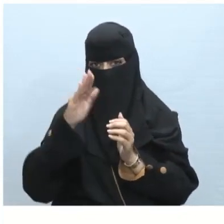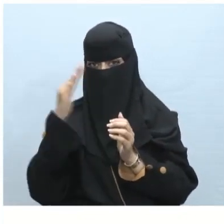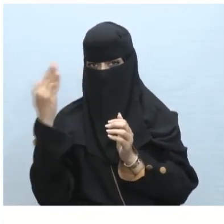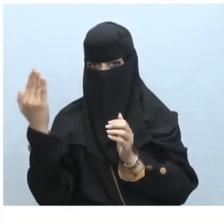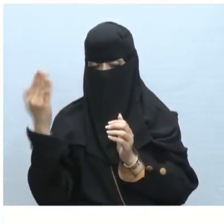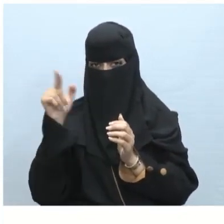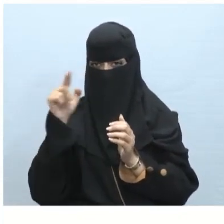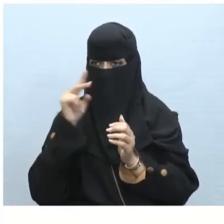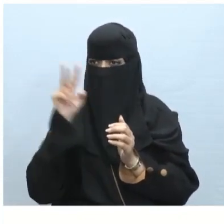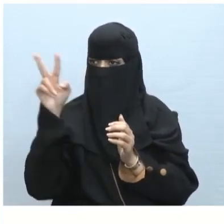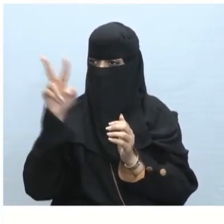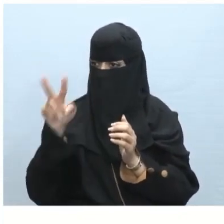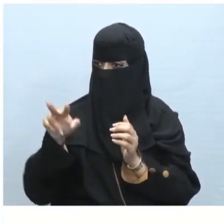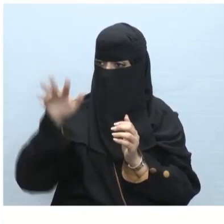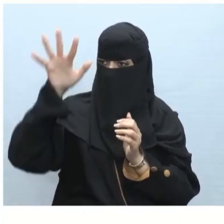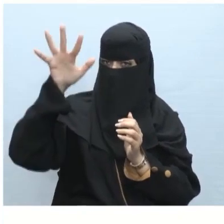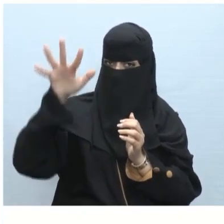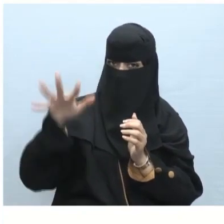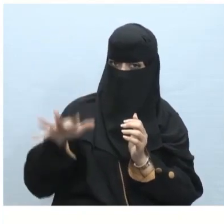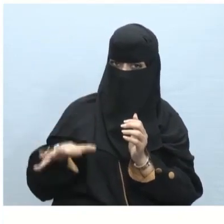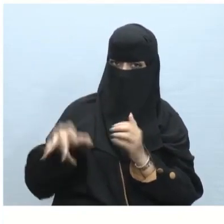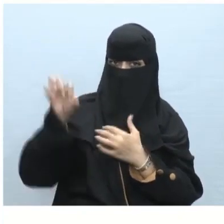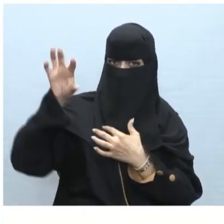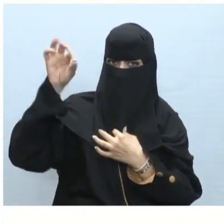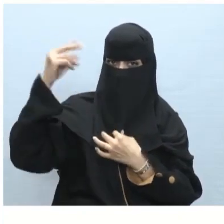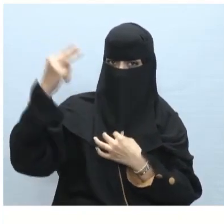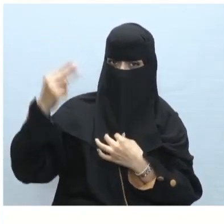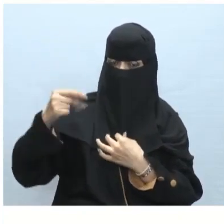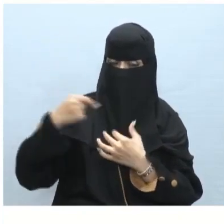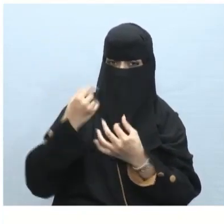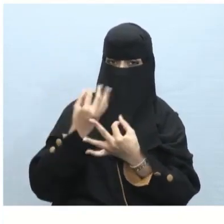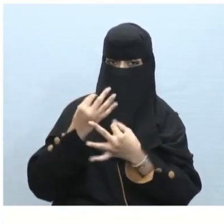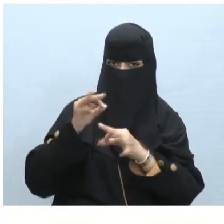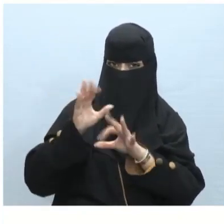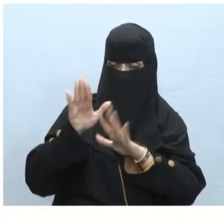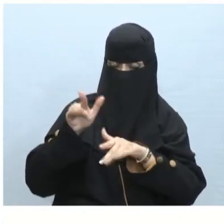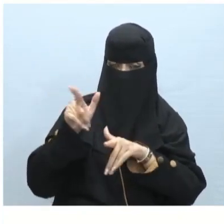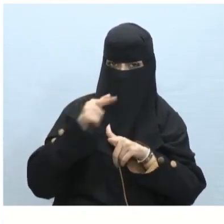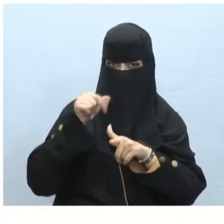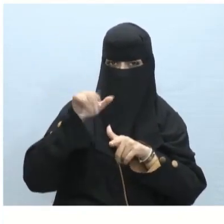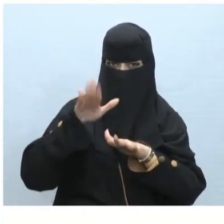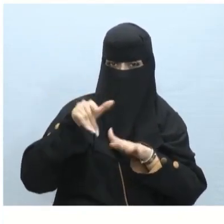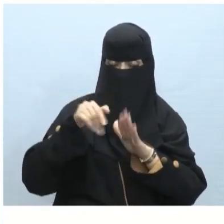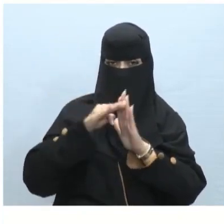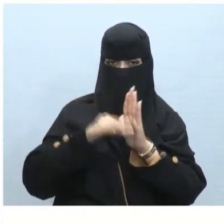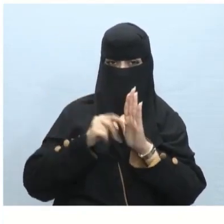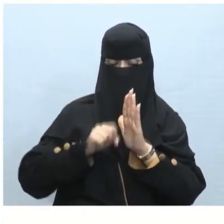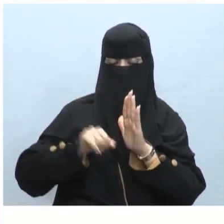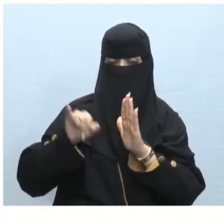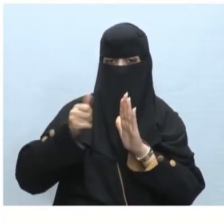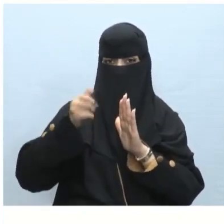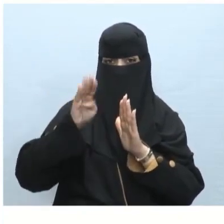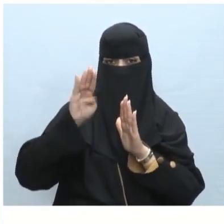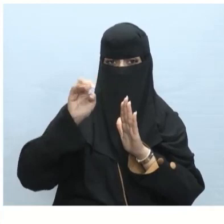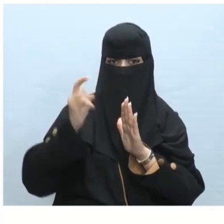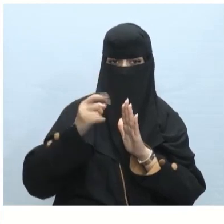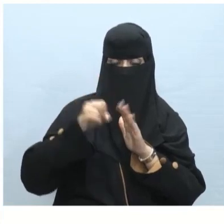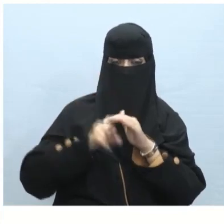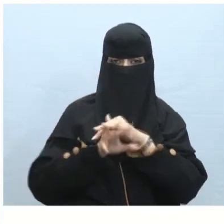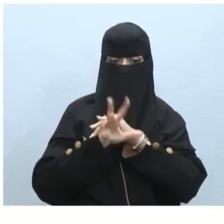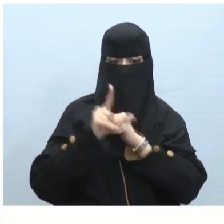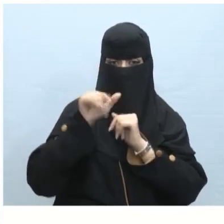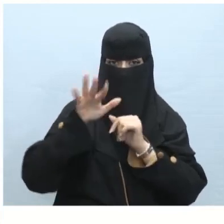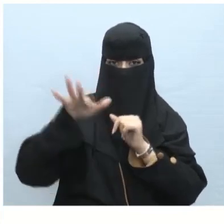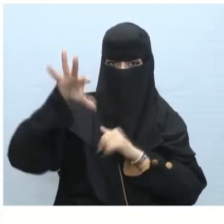الاطلاع على جميع رسومات SmartArt الموجودة والتي يوفرها برنامج مايكروسوفت باوربوينت